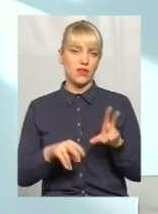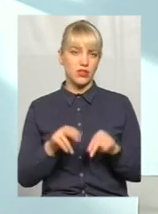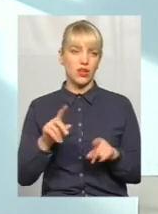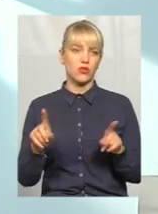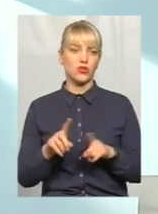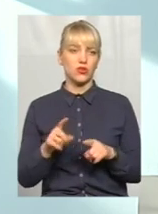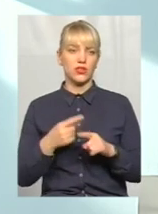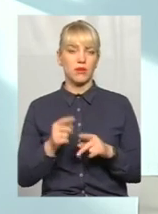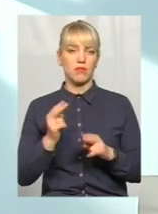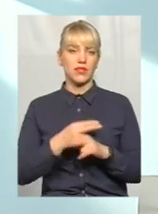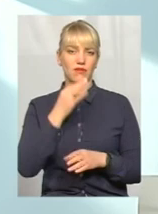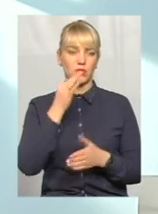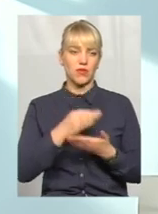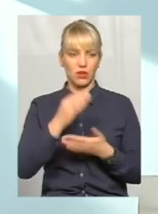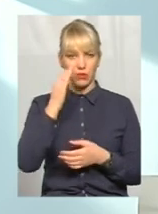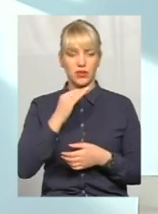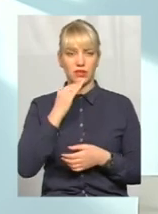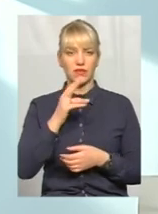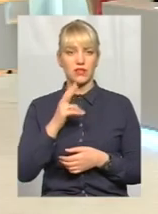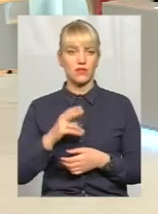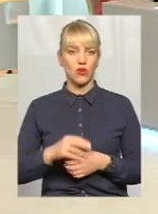безвідповідальне батьківство.